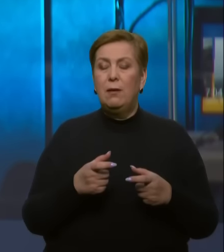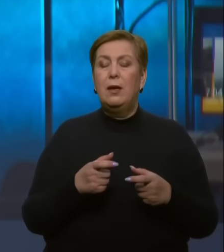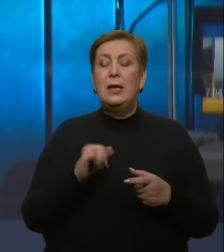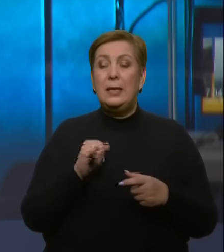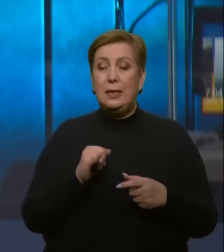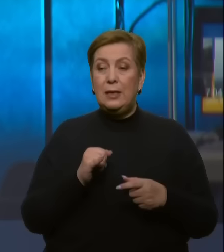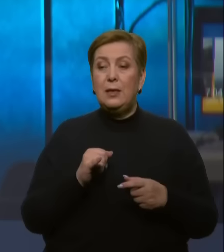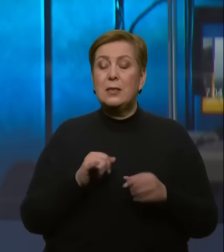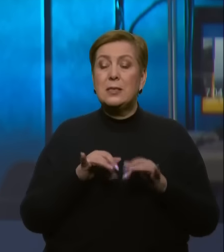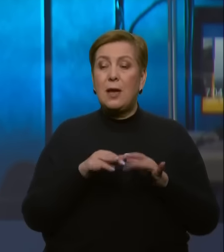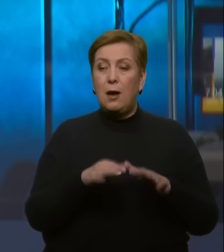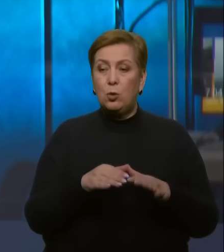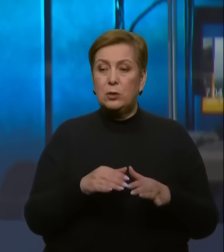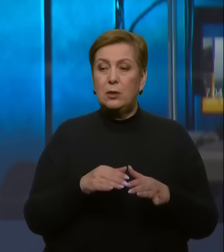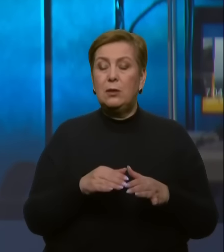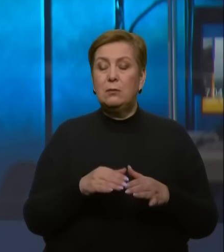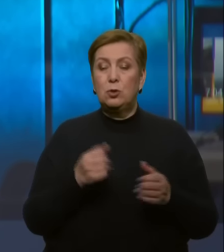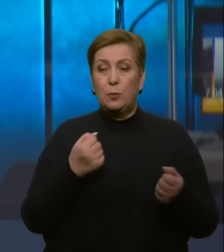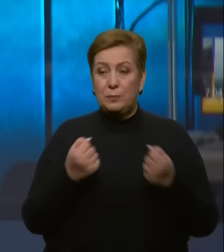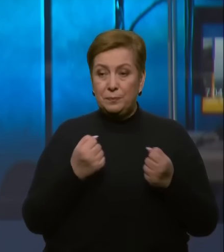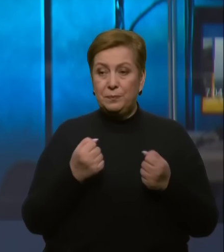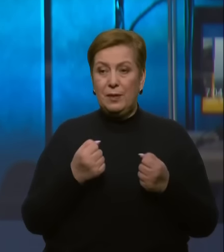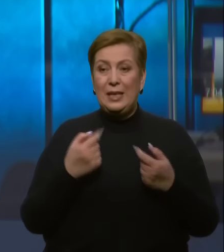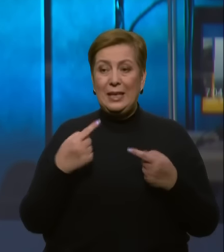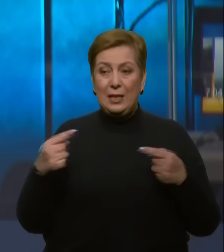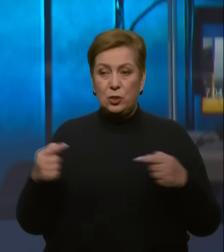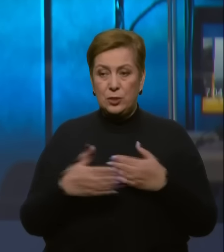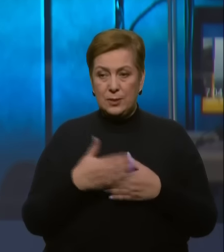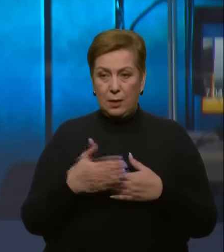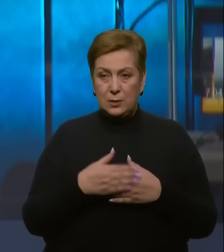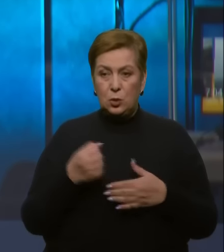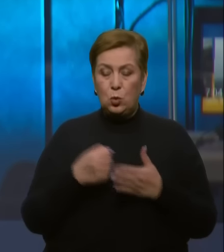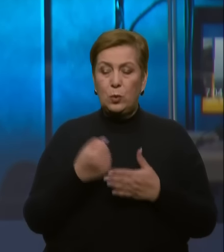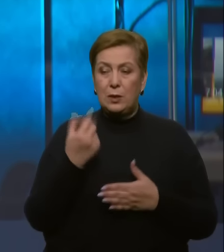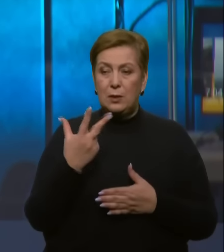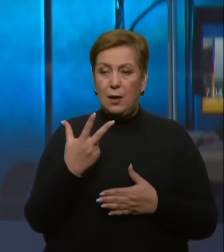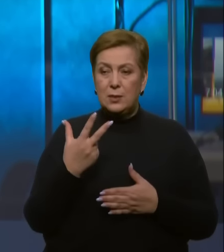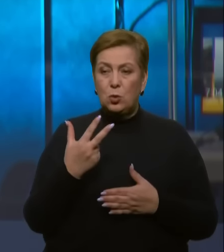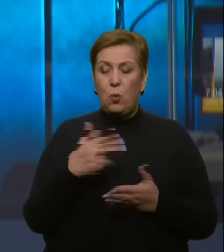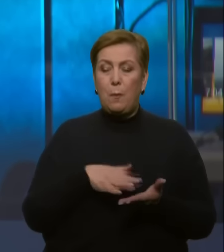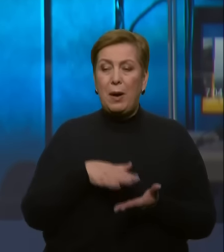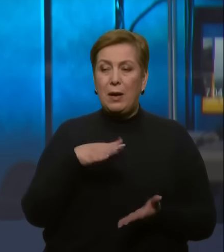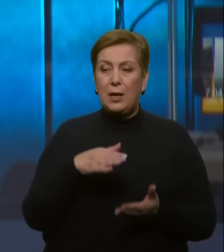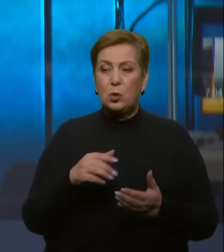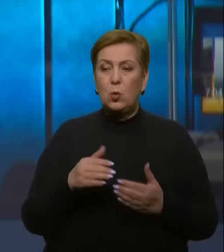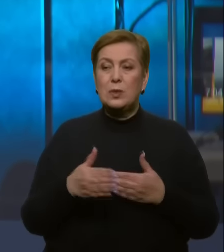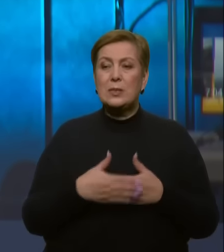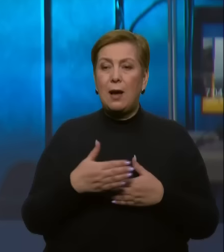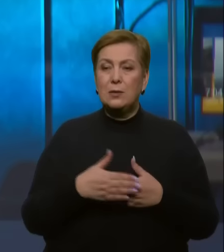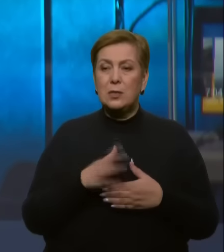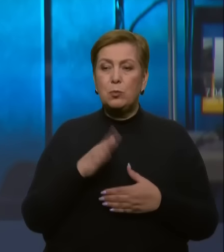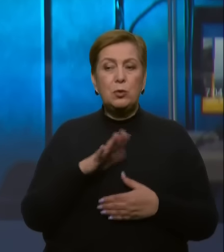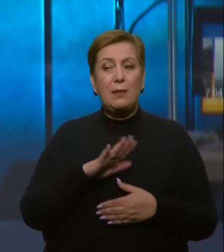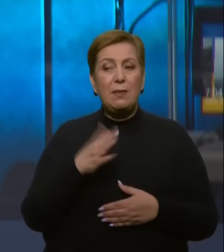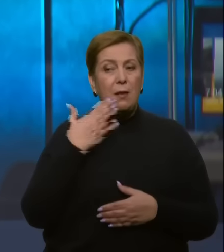санкцій. Bloomberg зазначає, що досягнути угоди щодо 13-го пакету санкцій до кінця лютого буде нелегко, оскільки